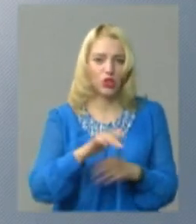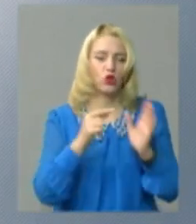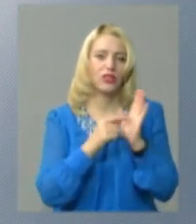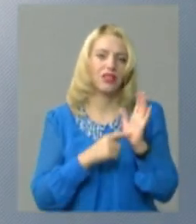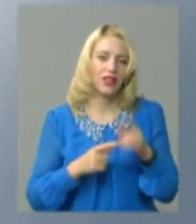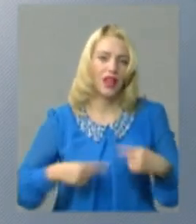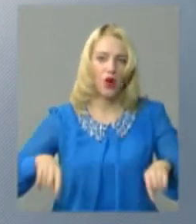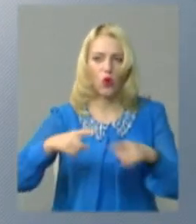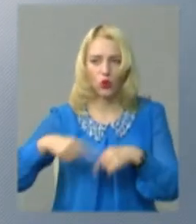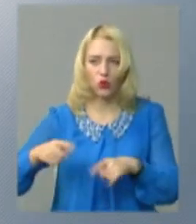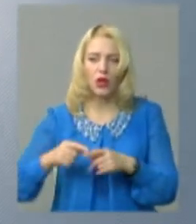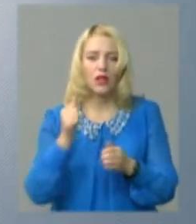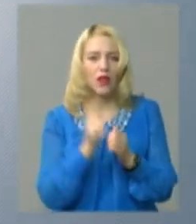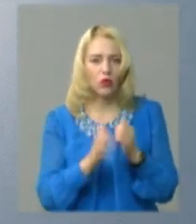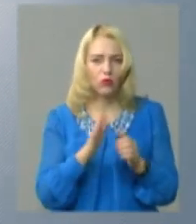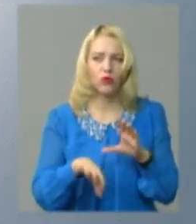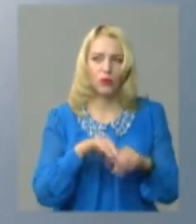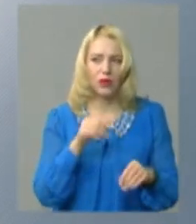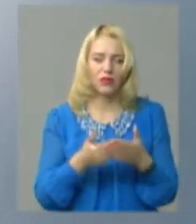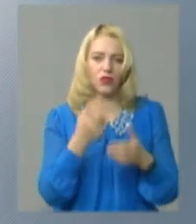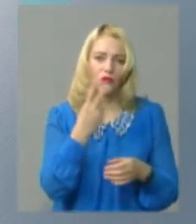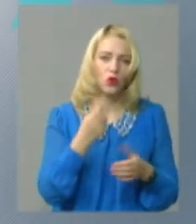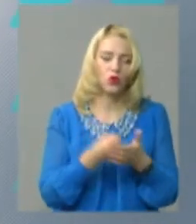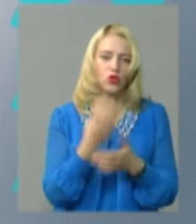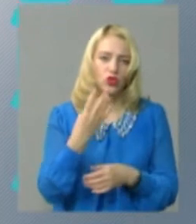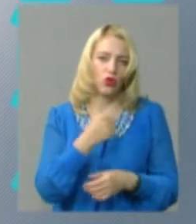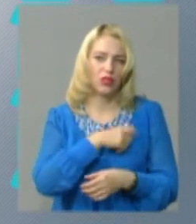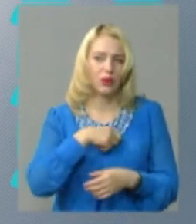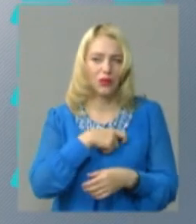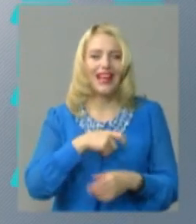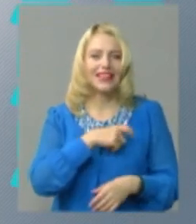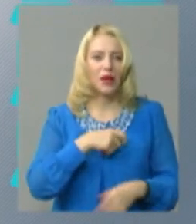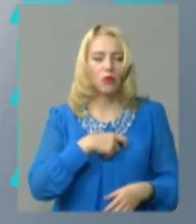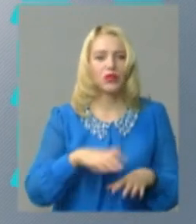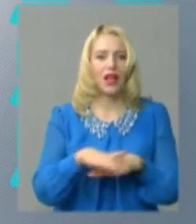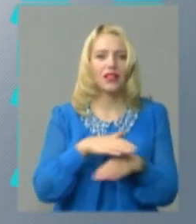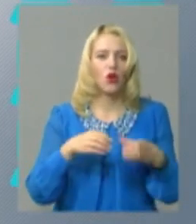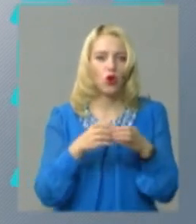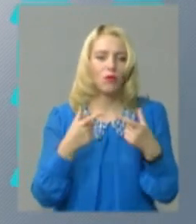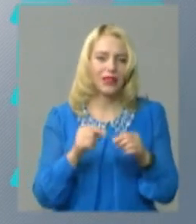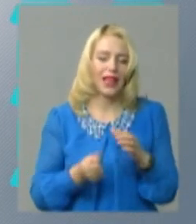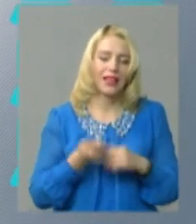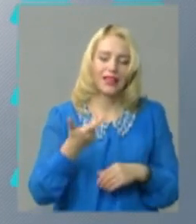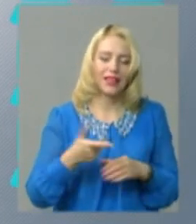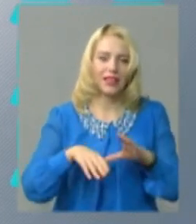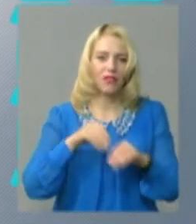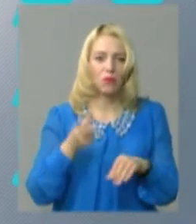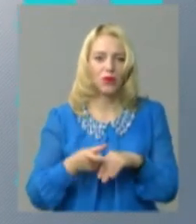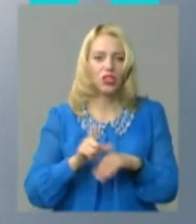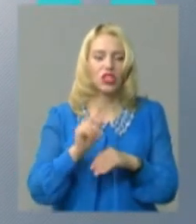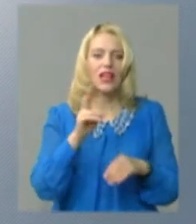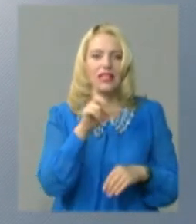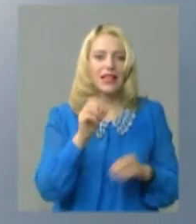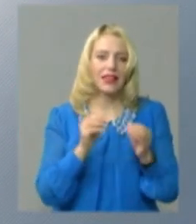округи, на кожному з яких обиратимуть від двох до чотирьох депутатів. Депутатів громад, де кількість виборців більша за 10 тисяч,